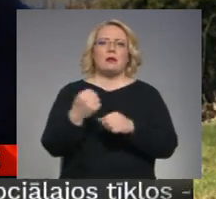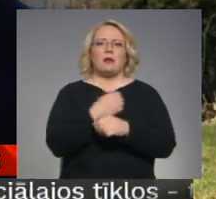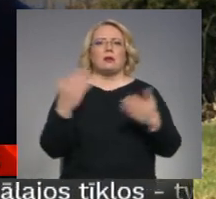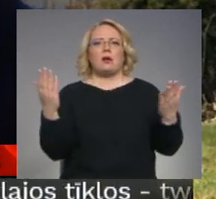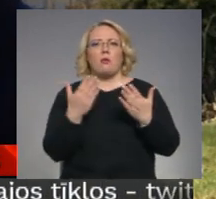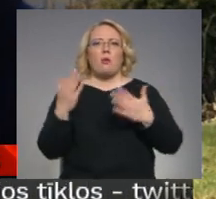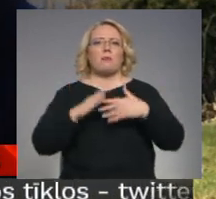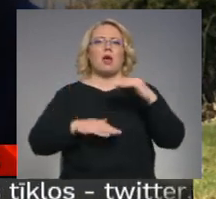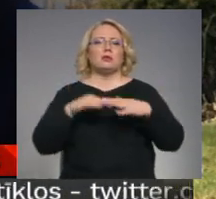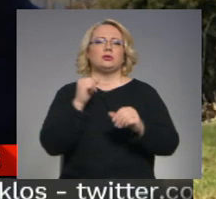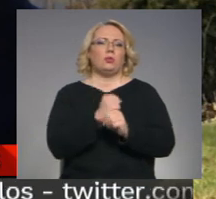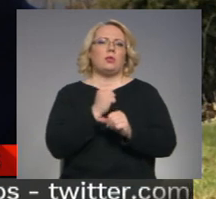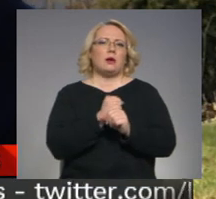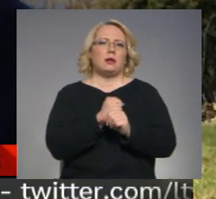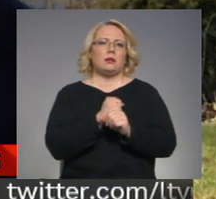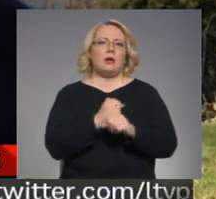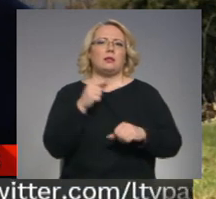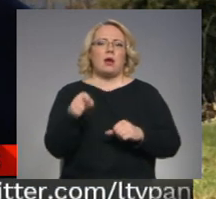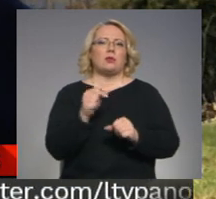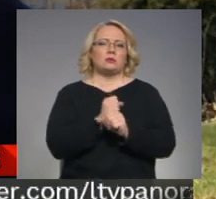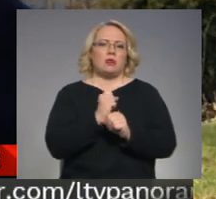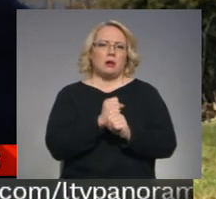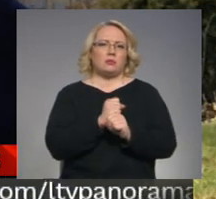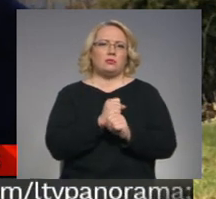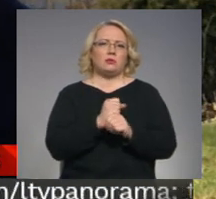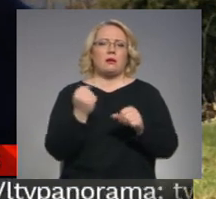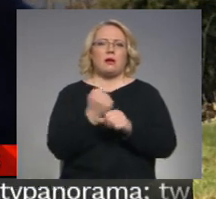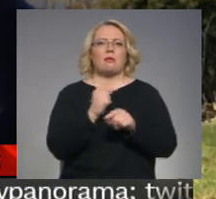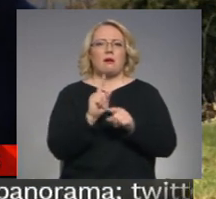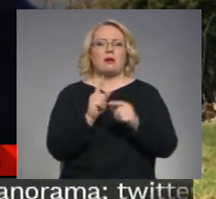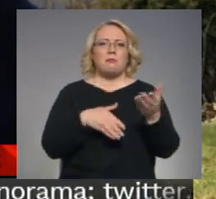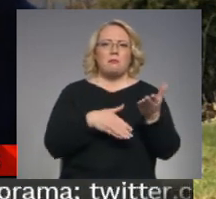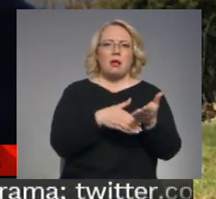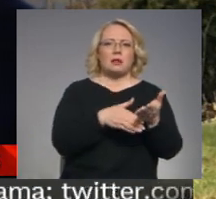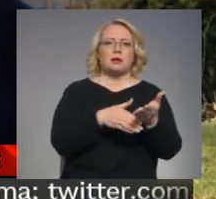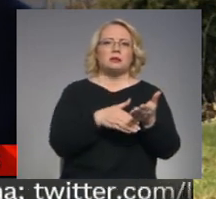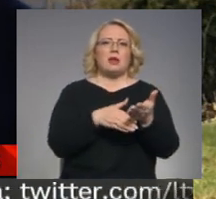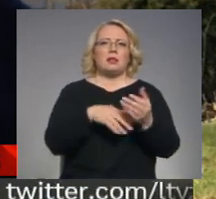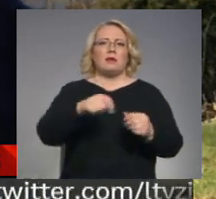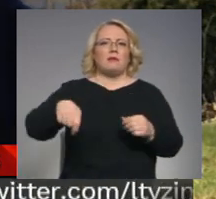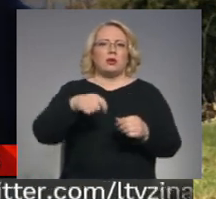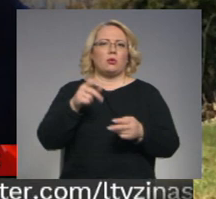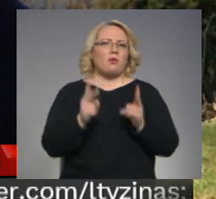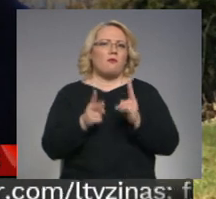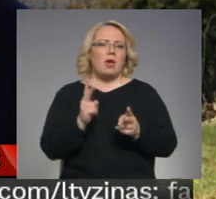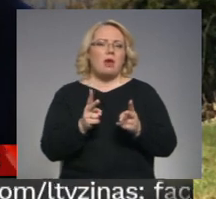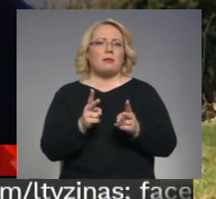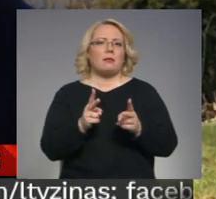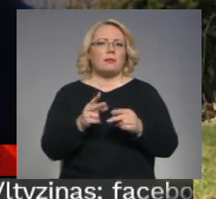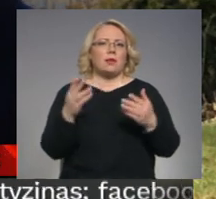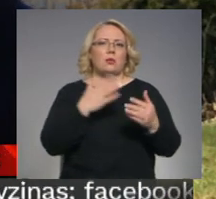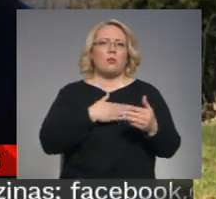kaut ko praktisku darīt tādus darbiņus, gan arī palīdzēt virtuvēt, tur tādus